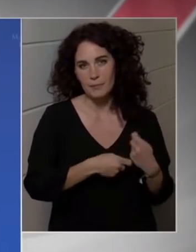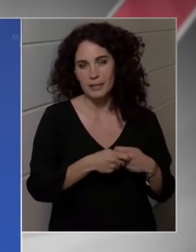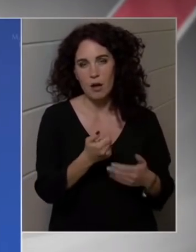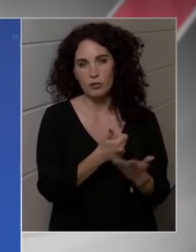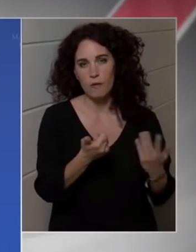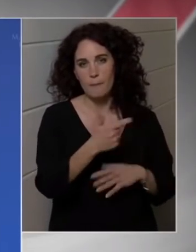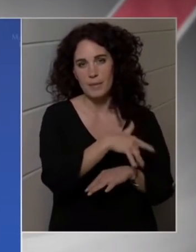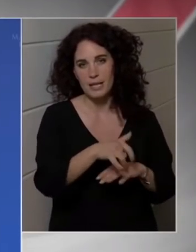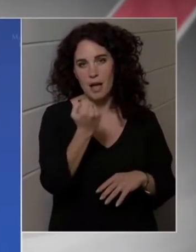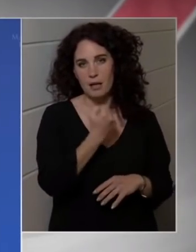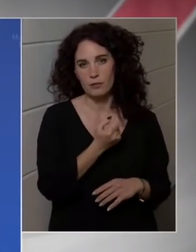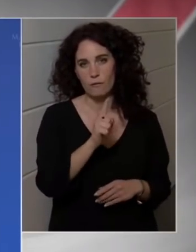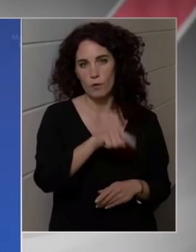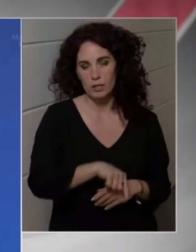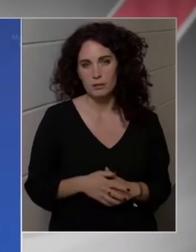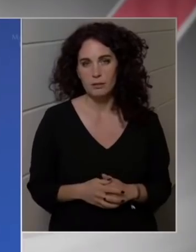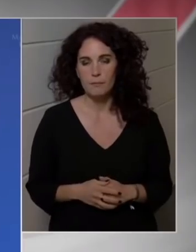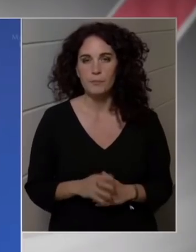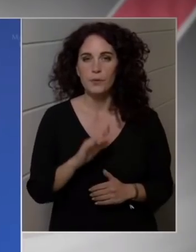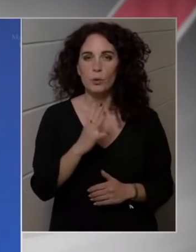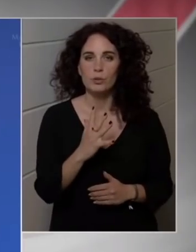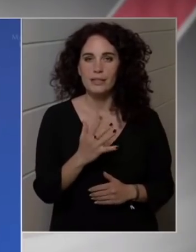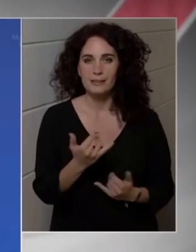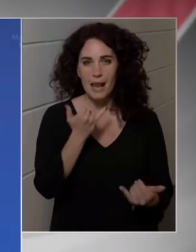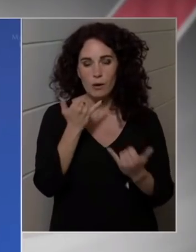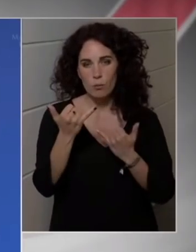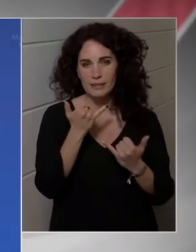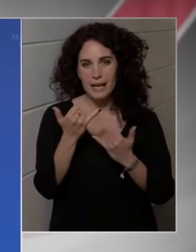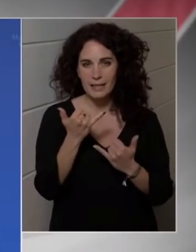300 milliárd forintot vonunk el.